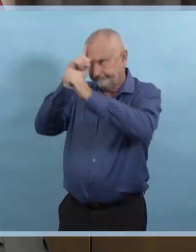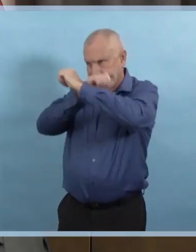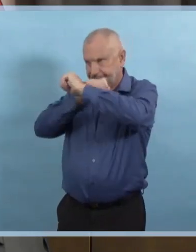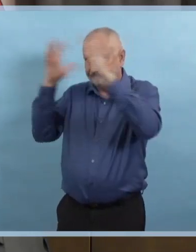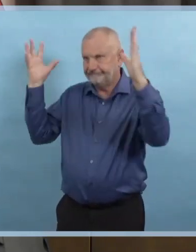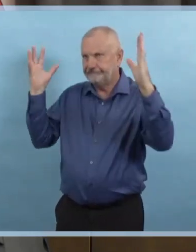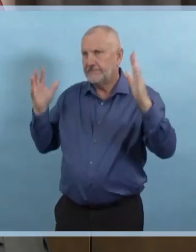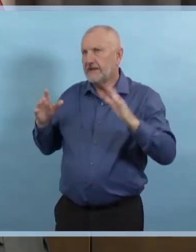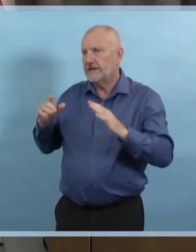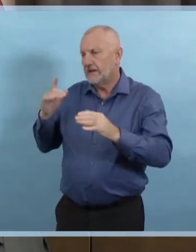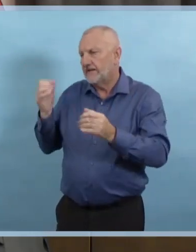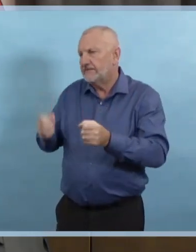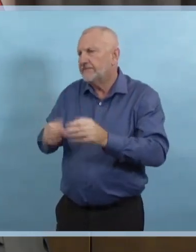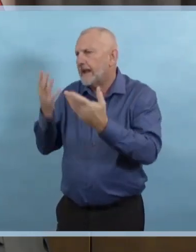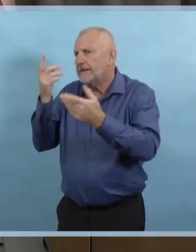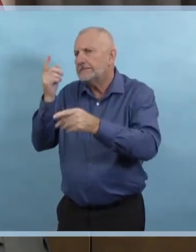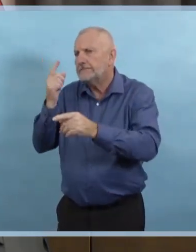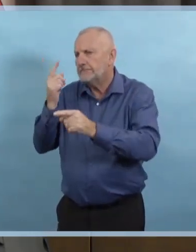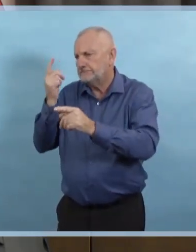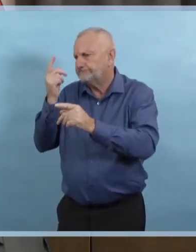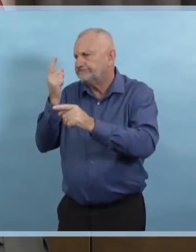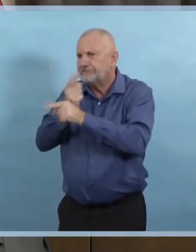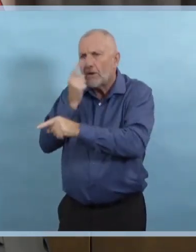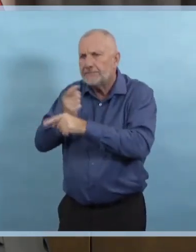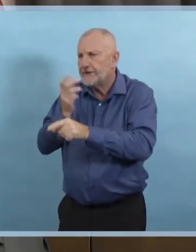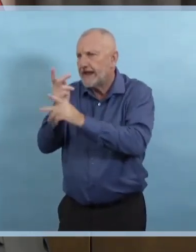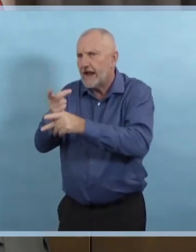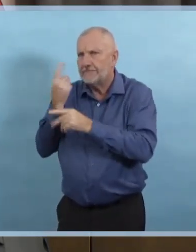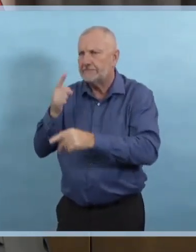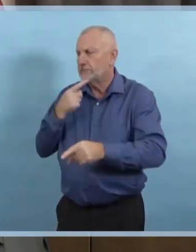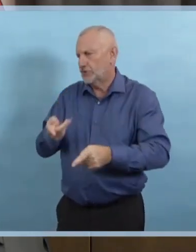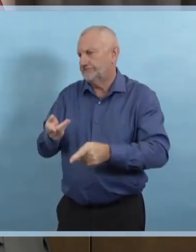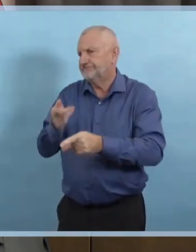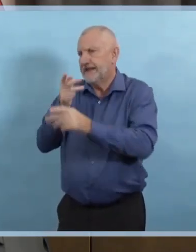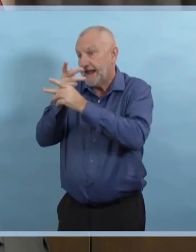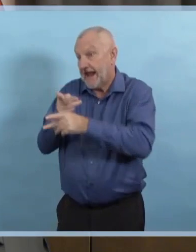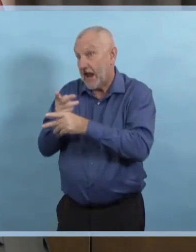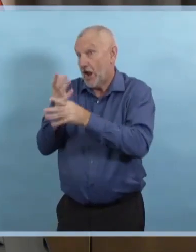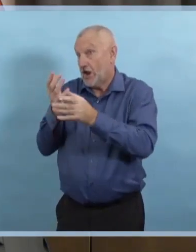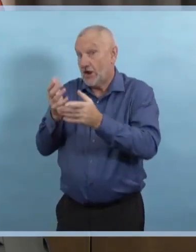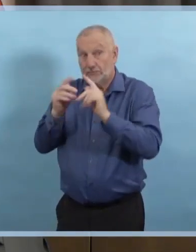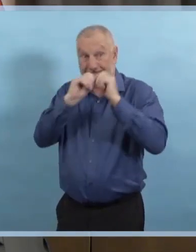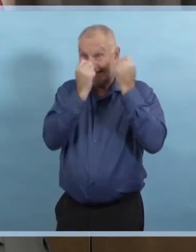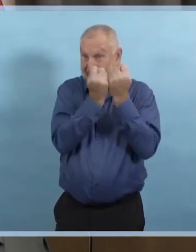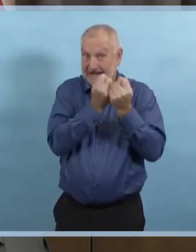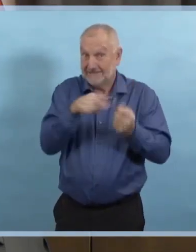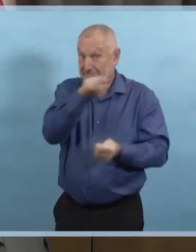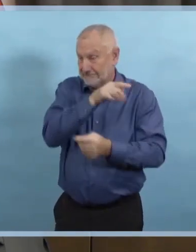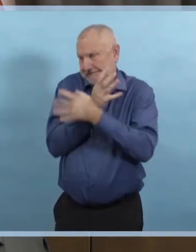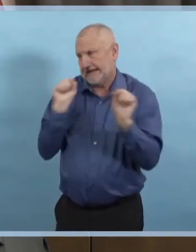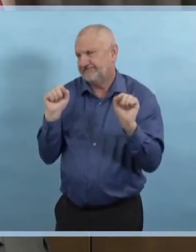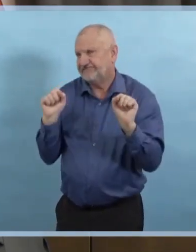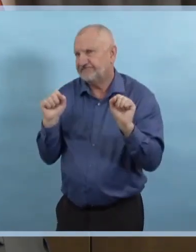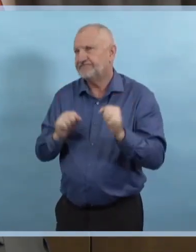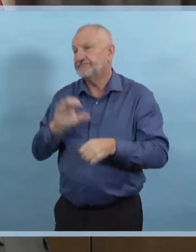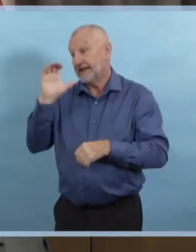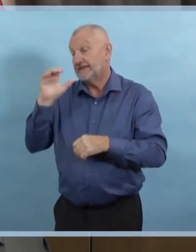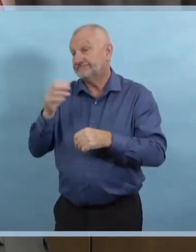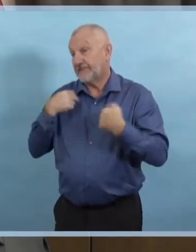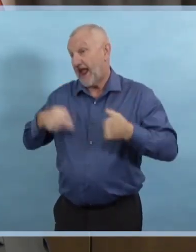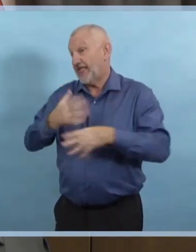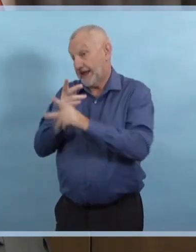protégée pour prendre soin de vous. Et c'est vrai qu'au cours des derniers jours, nous avons vu des occasions où des gens, des patients,